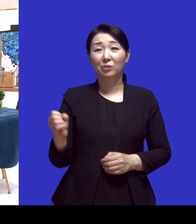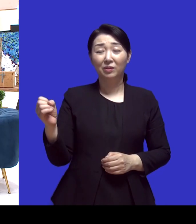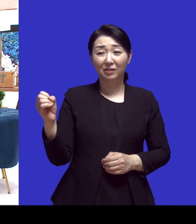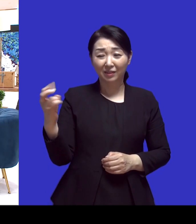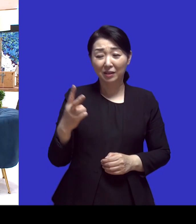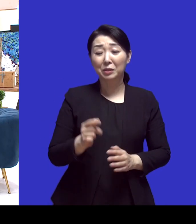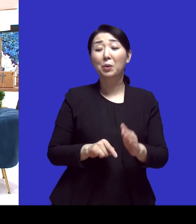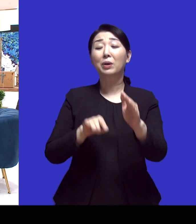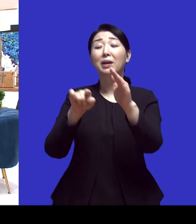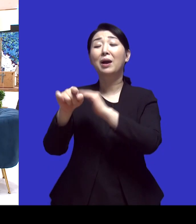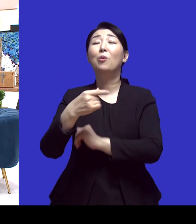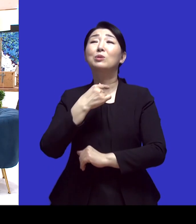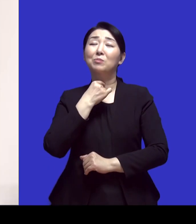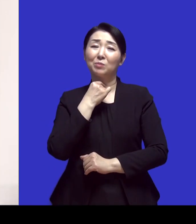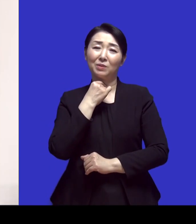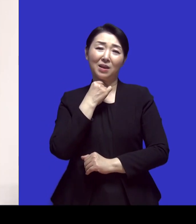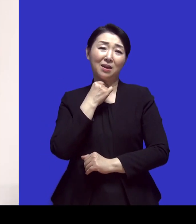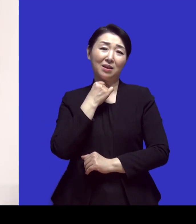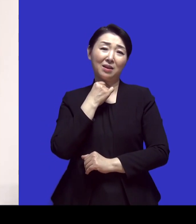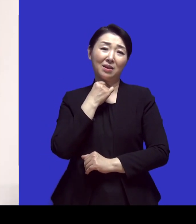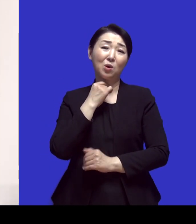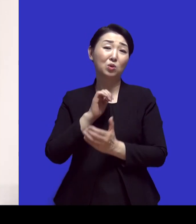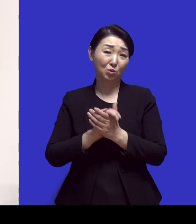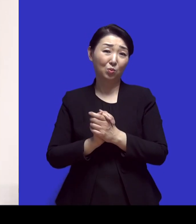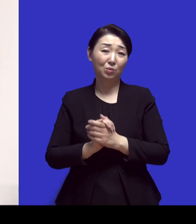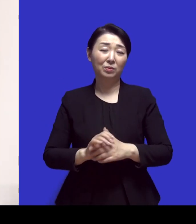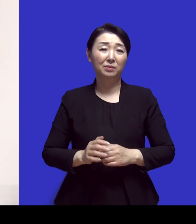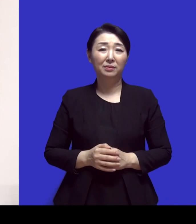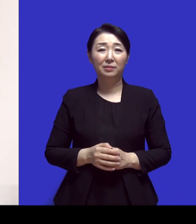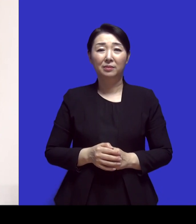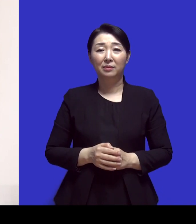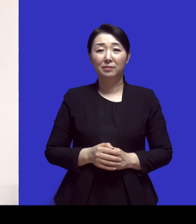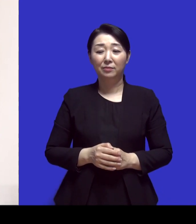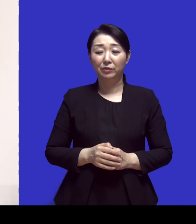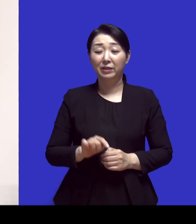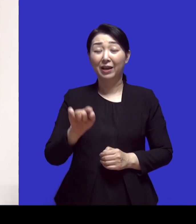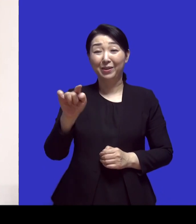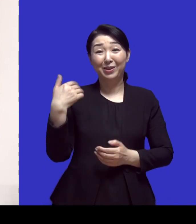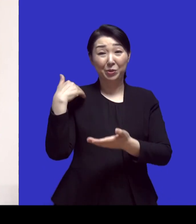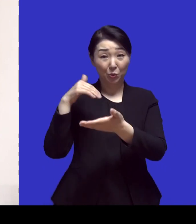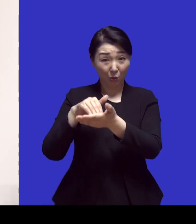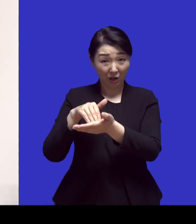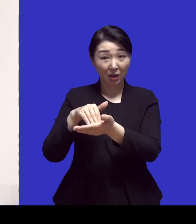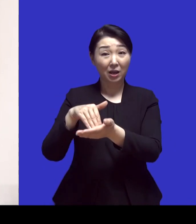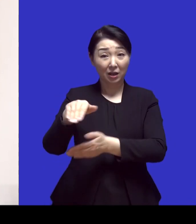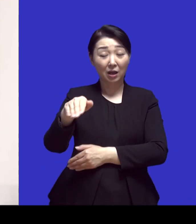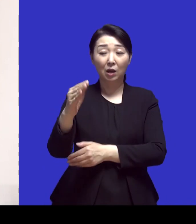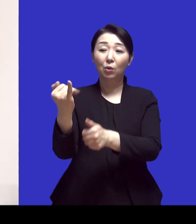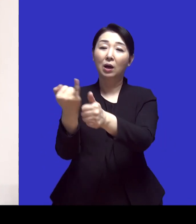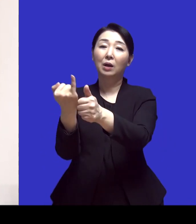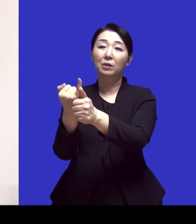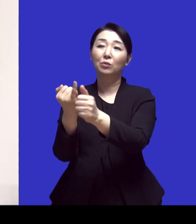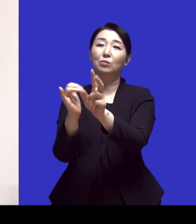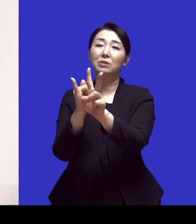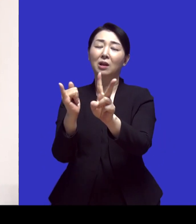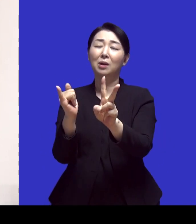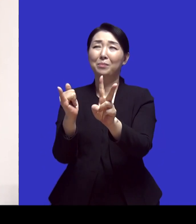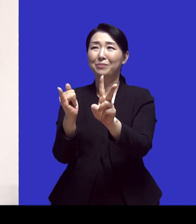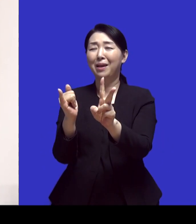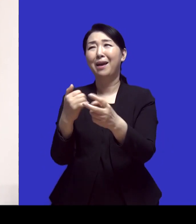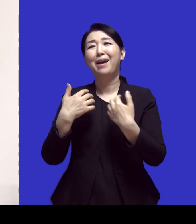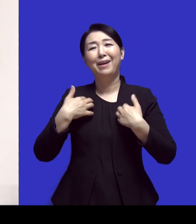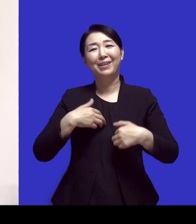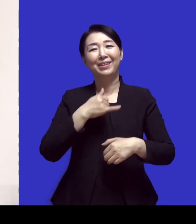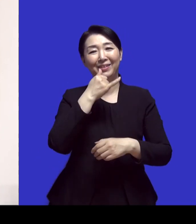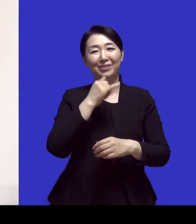주십시오 하면서 기도했었는데 저희가 이제 에티오피아 돌아갔거든요 아내랑 둘이 붙잡고 얼마나 기뻐했는지